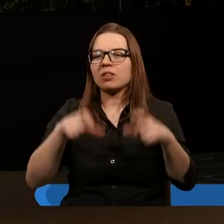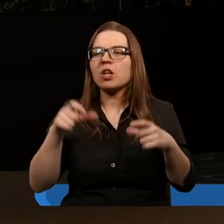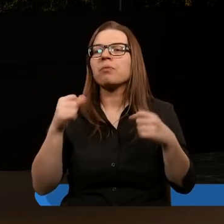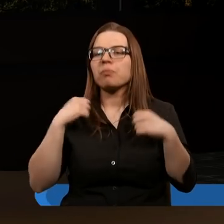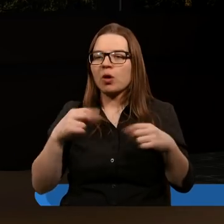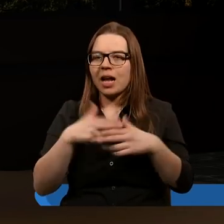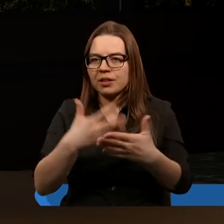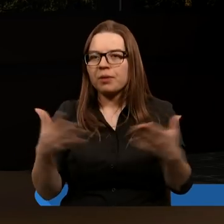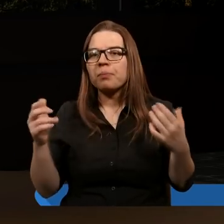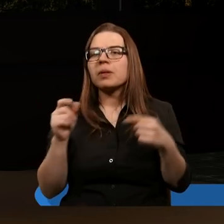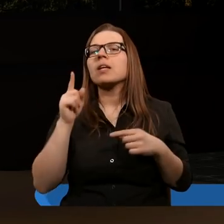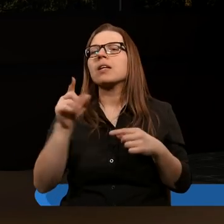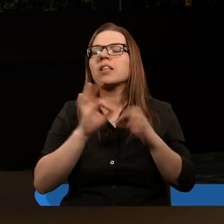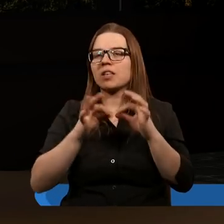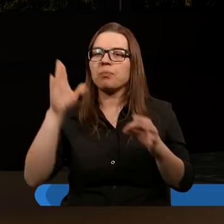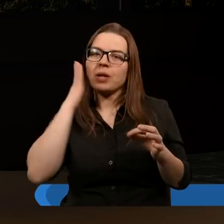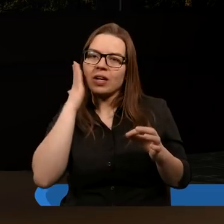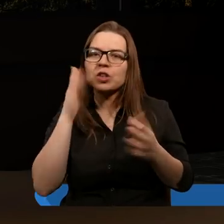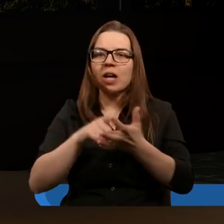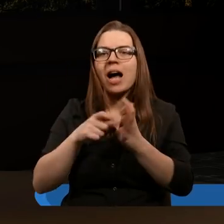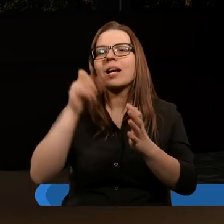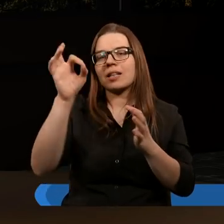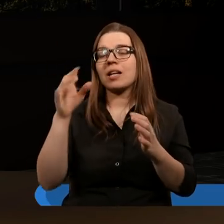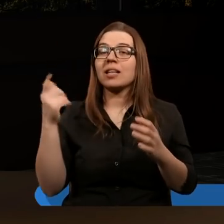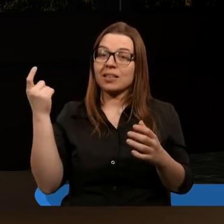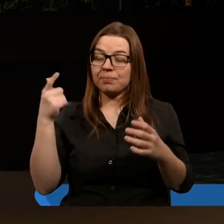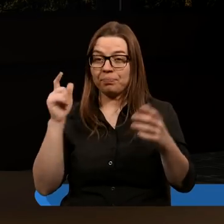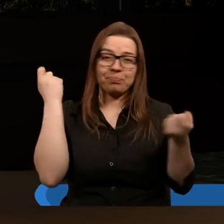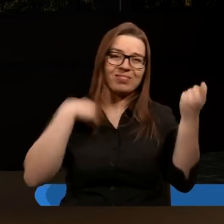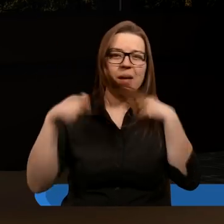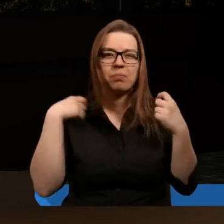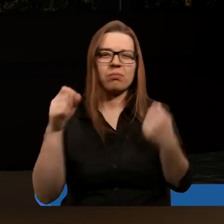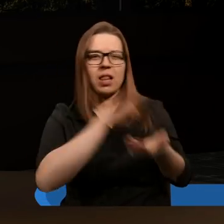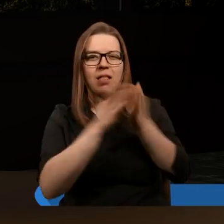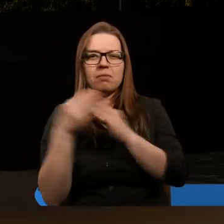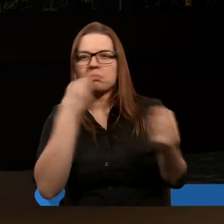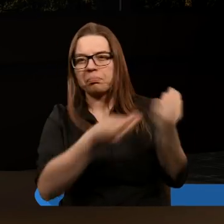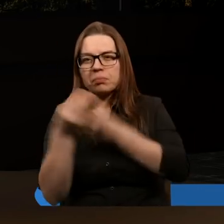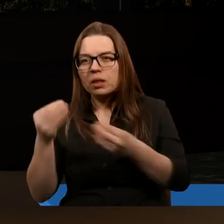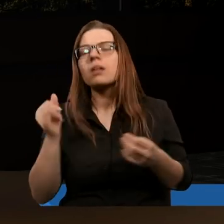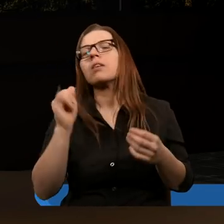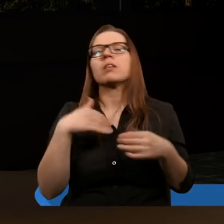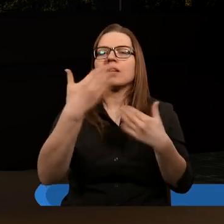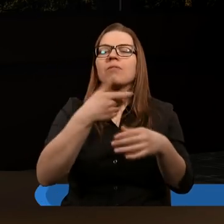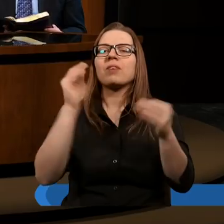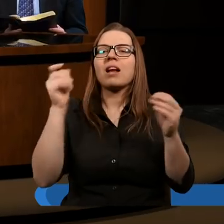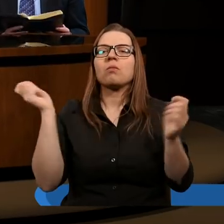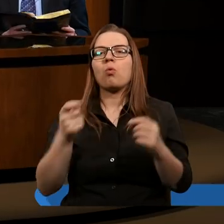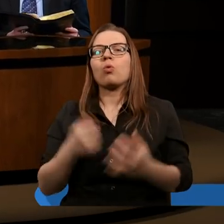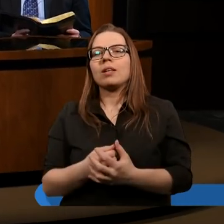pokój na ziemi, tak by mieszkańcy jej zabijali się nawzajem i dano mu wielki miecz.